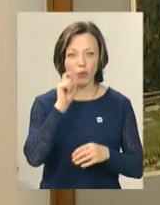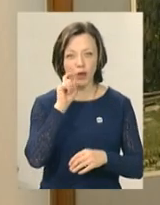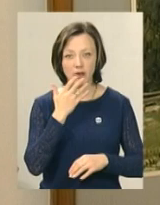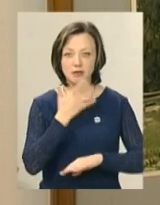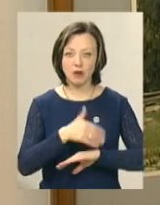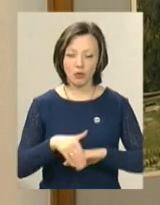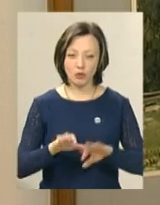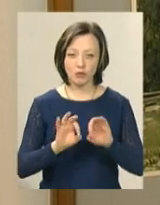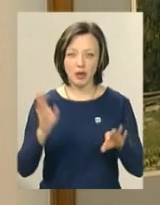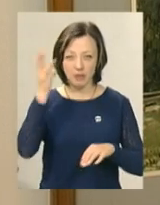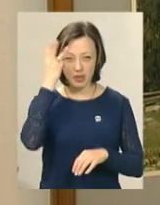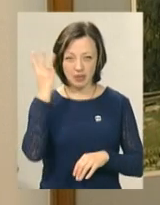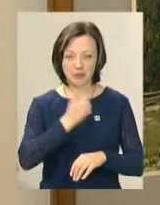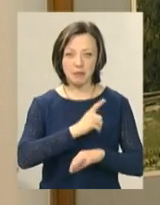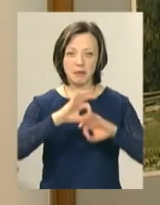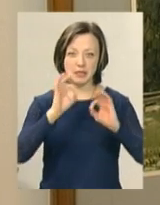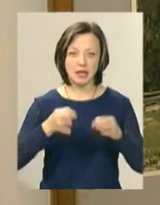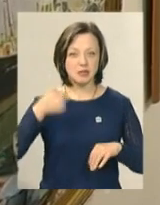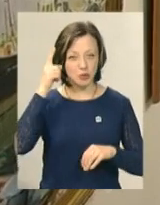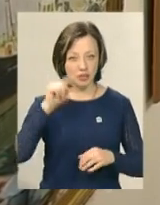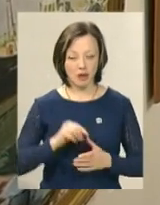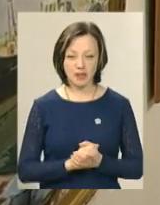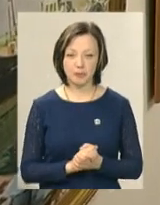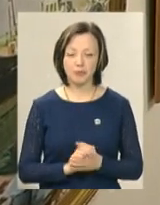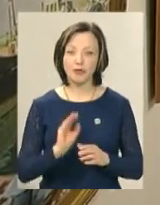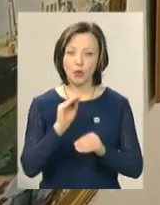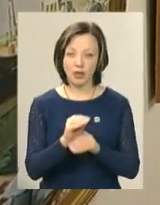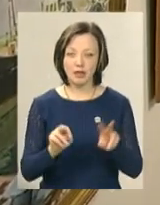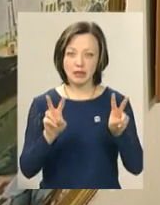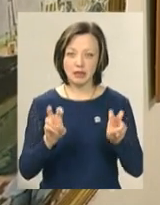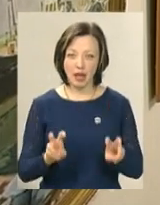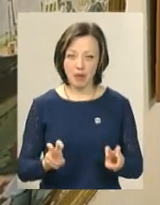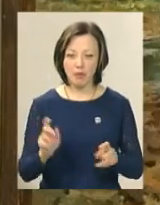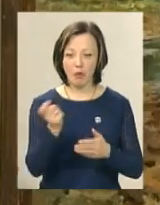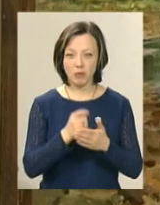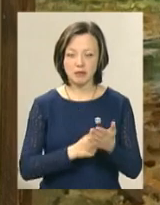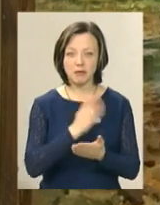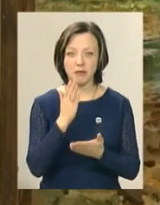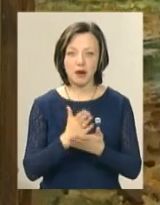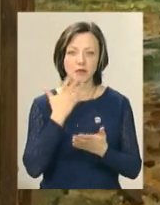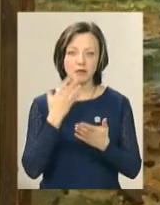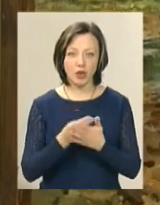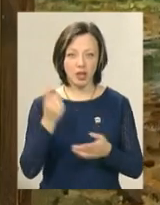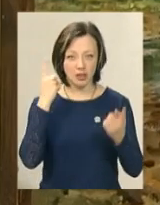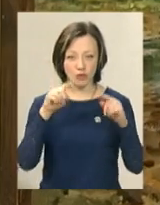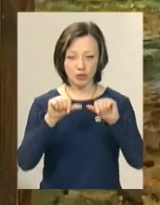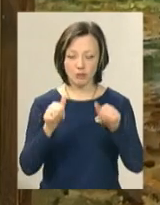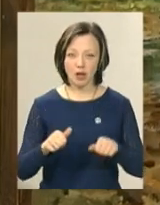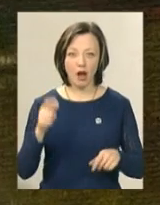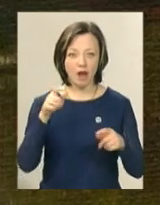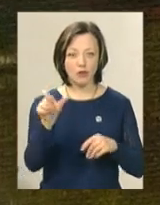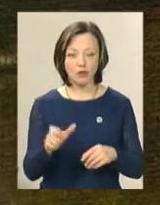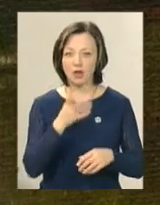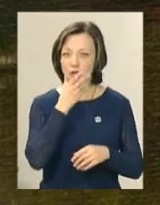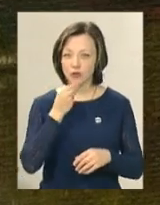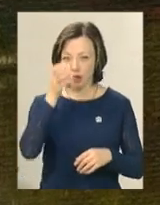кордоном, розповів хмельницький мистецтвознавець Володимир Голунський. І додав, теми і образи художника мають своє творче обличчя, а автор вміє бачити